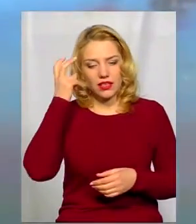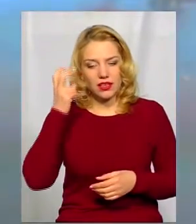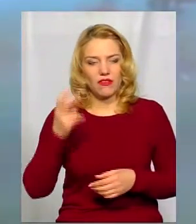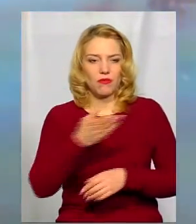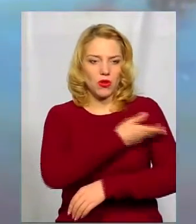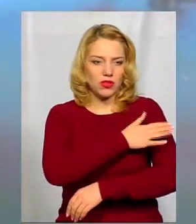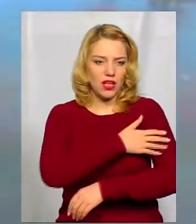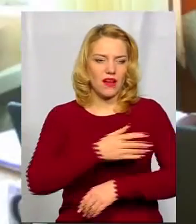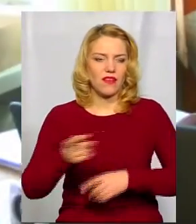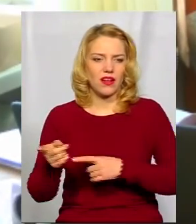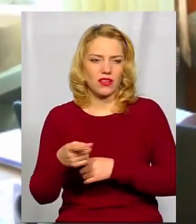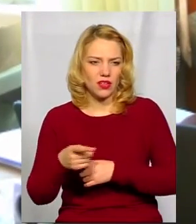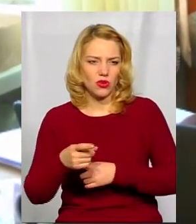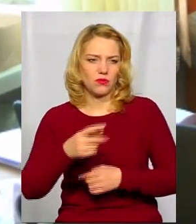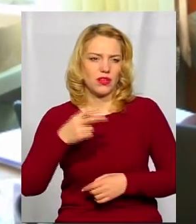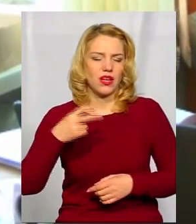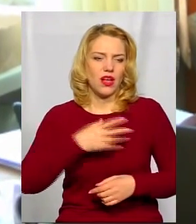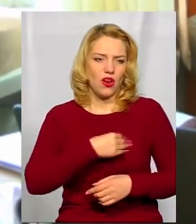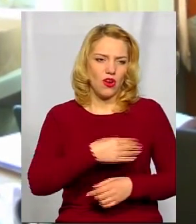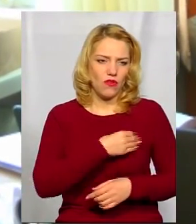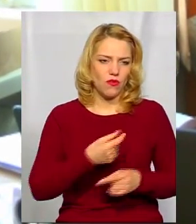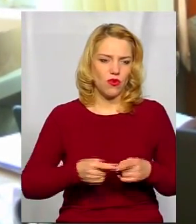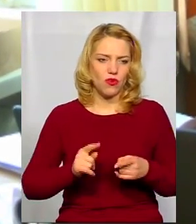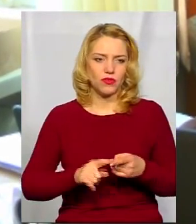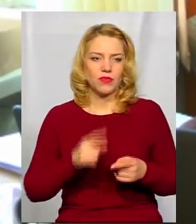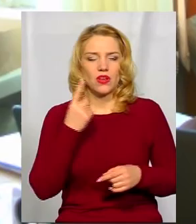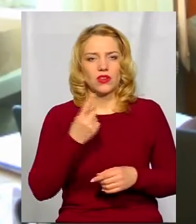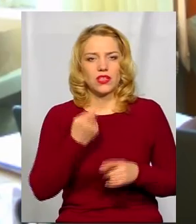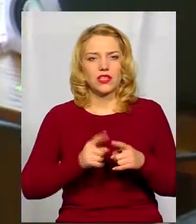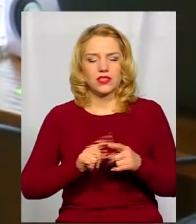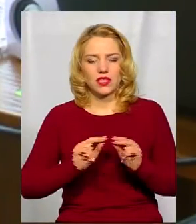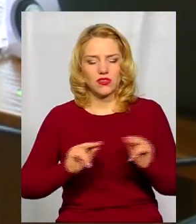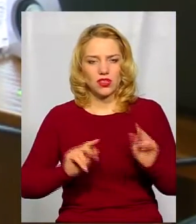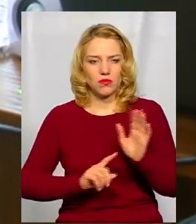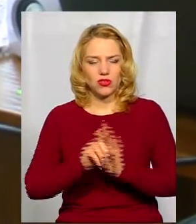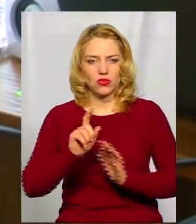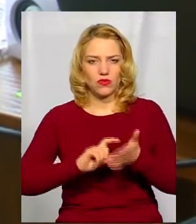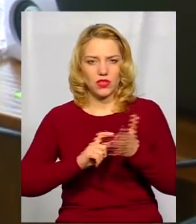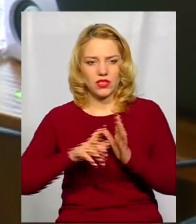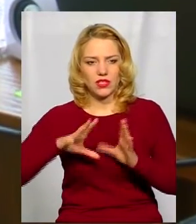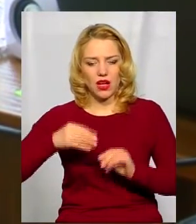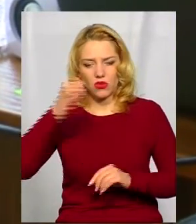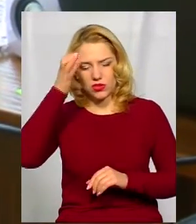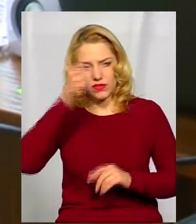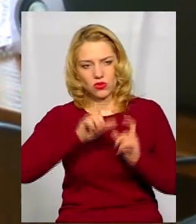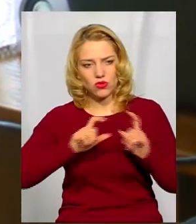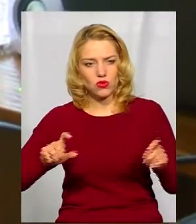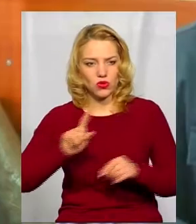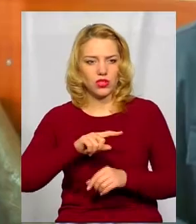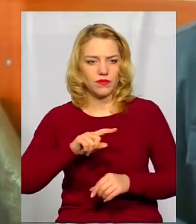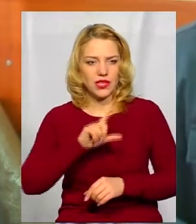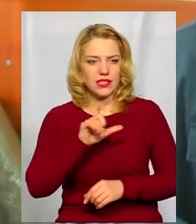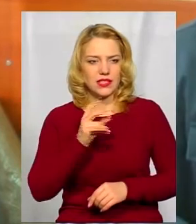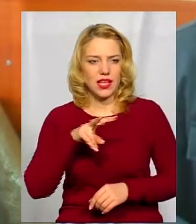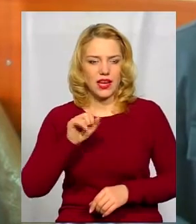Львова та фіналістами національної премії Global Teacher Prize Ukraine. Одна із них – вчителька початкових класів загальноосвітньої львівської школи Ольга Зелінська.